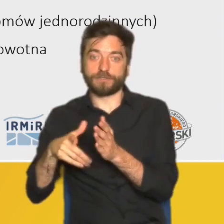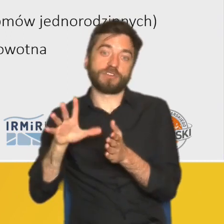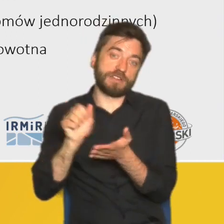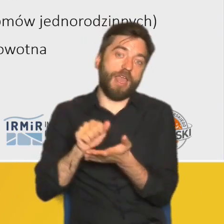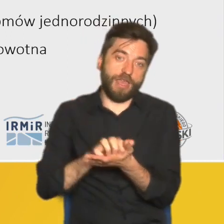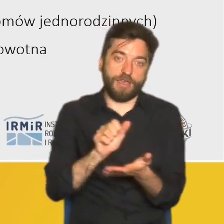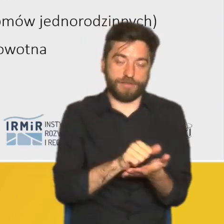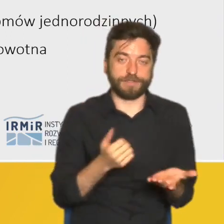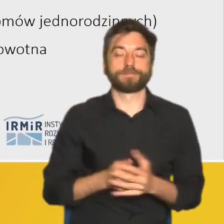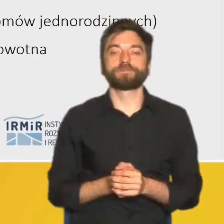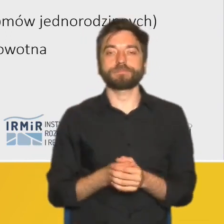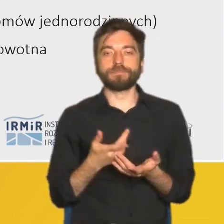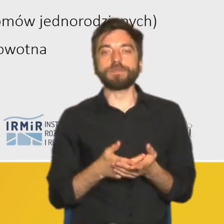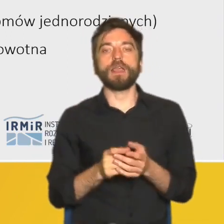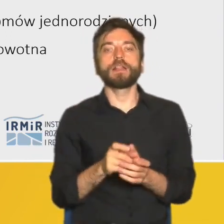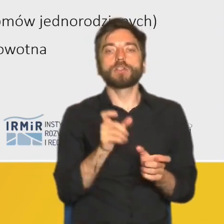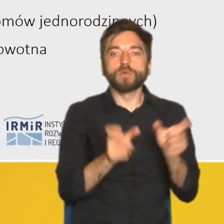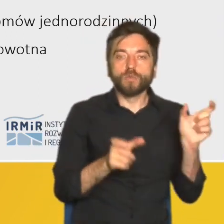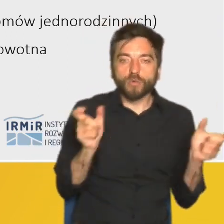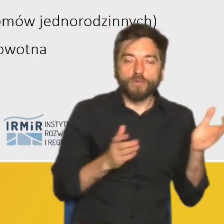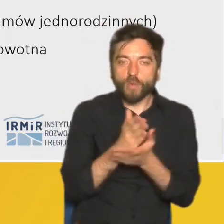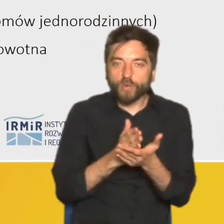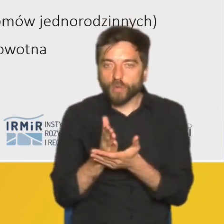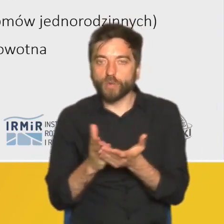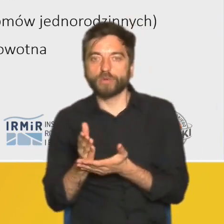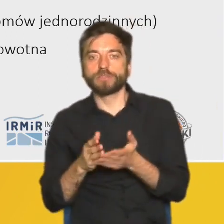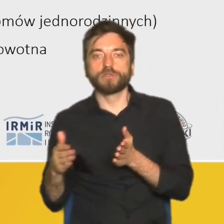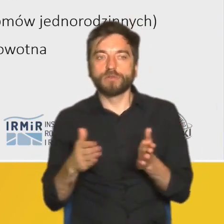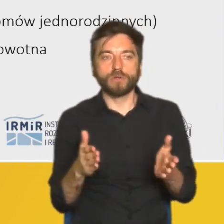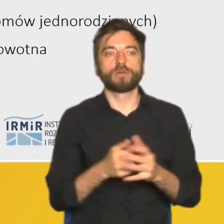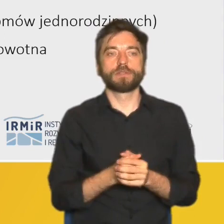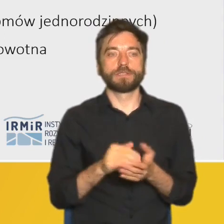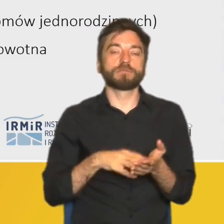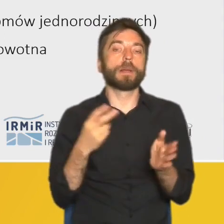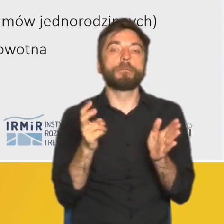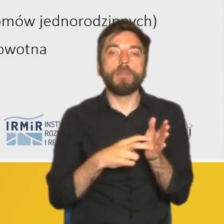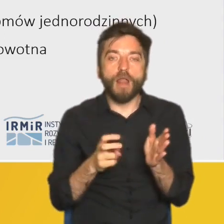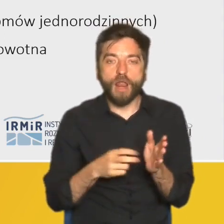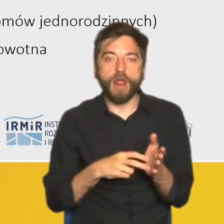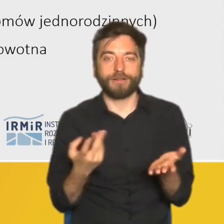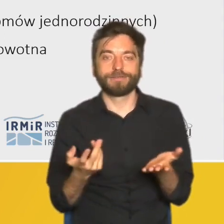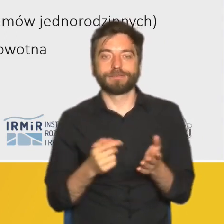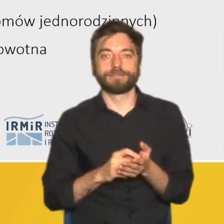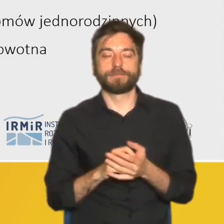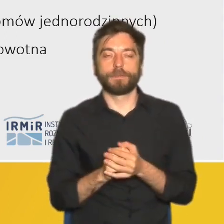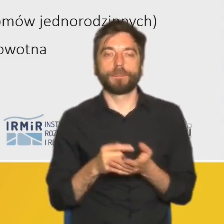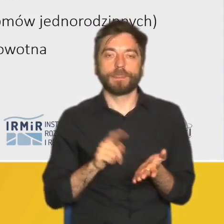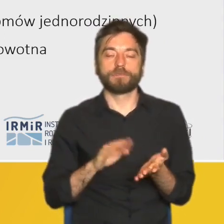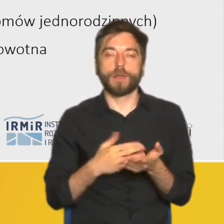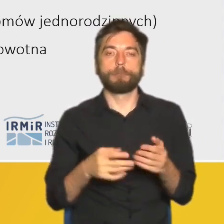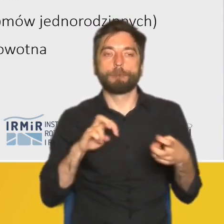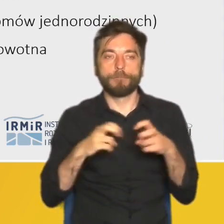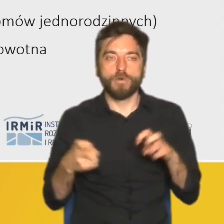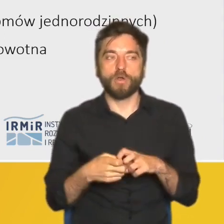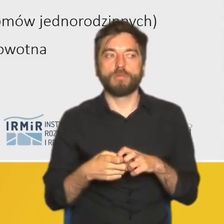Twarda infrastruktura techniczna to jest oczywisty problem podnoszony. Są pewne braki wobec popytu. Jednym z problemów